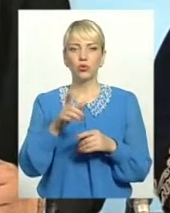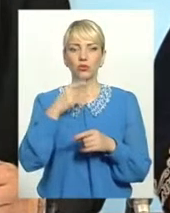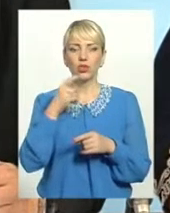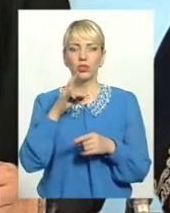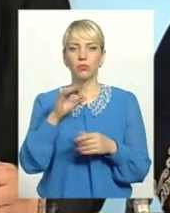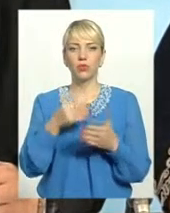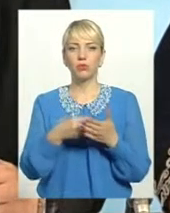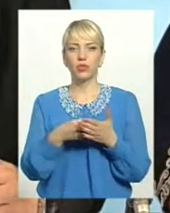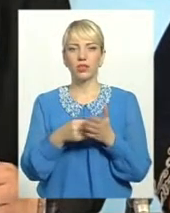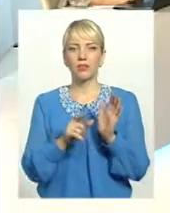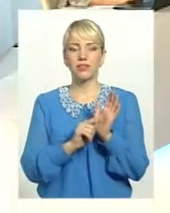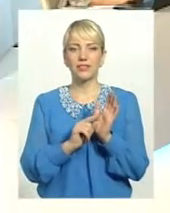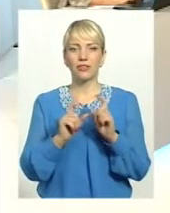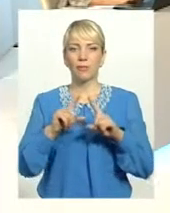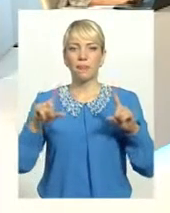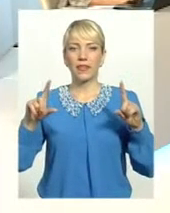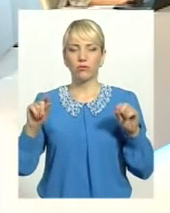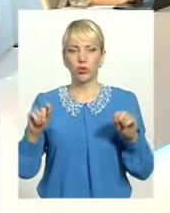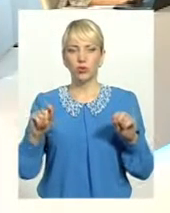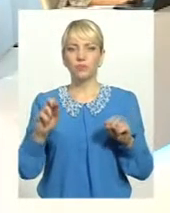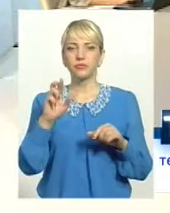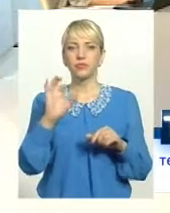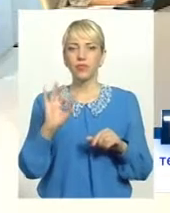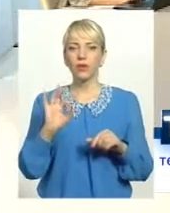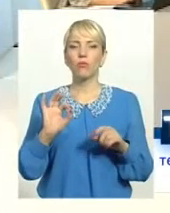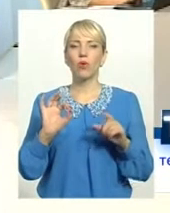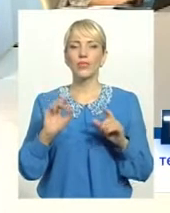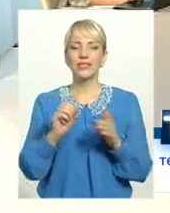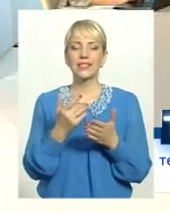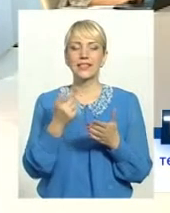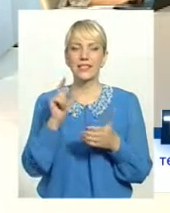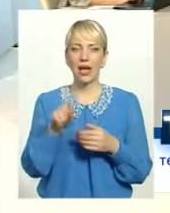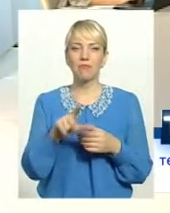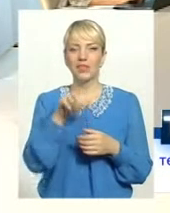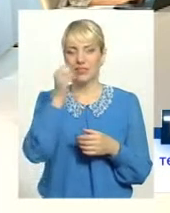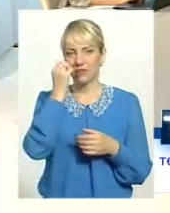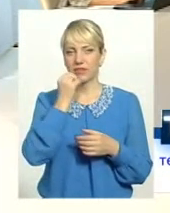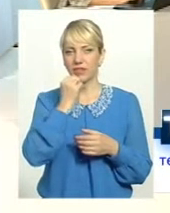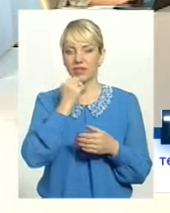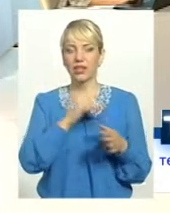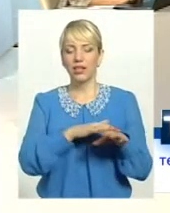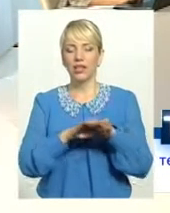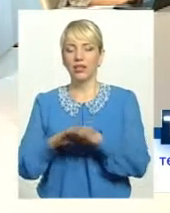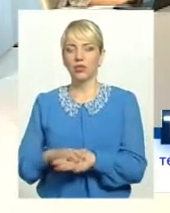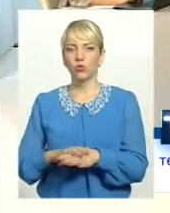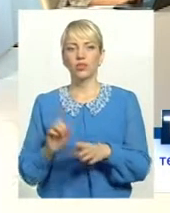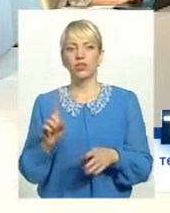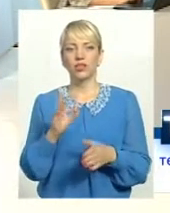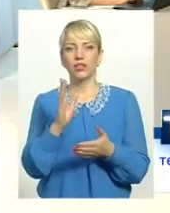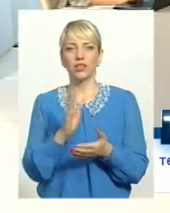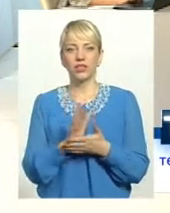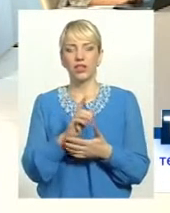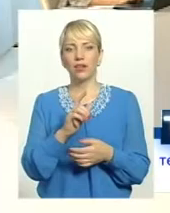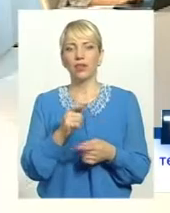бюджет пенсійного фонду, бо саме завдяки надходженням, які надходять до бюджету пенсійного фонду,